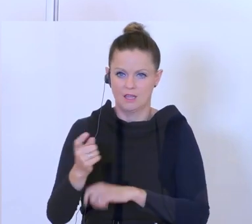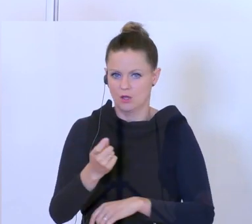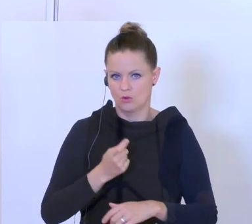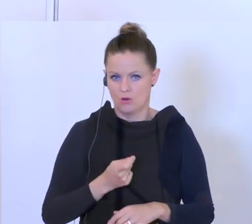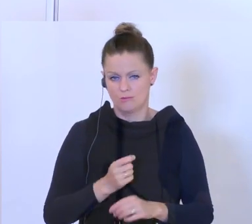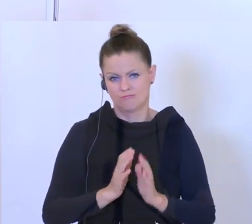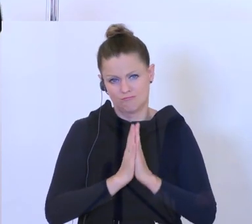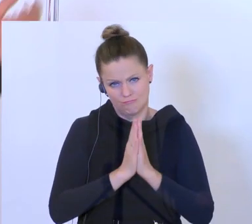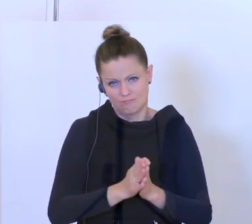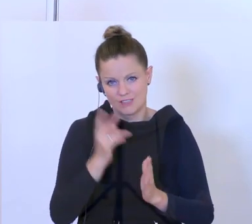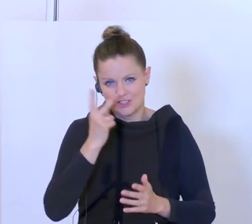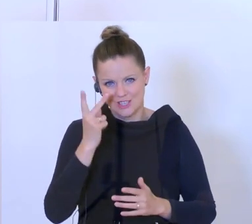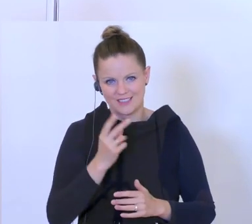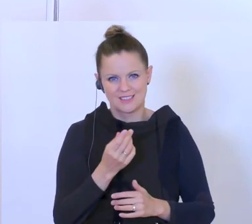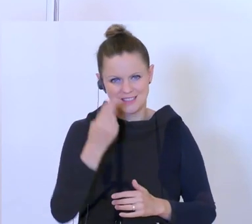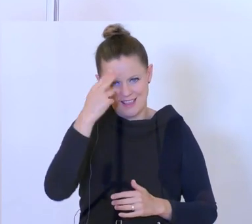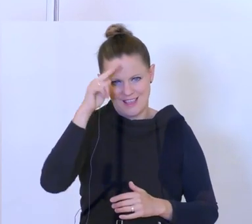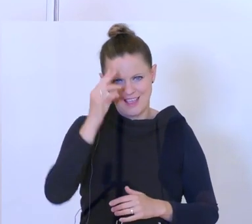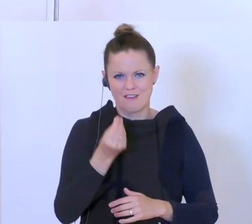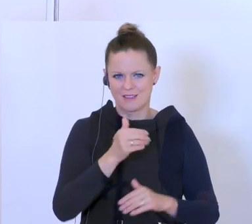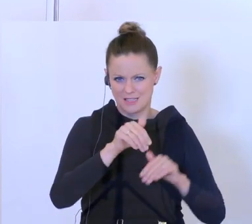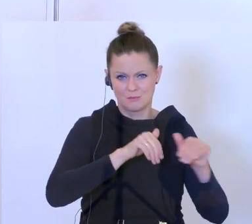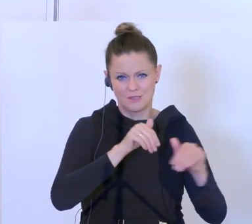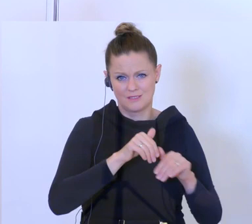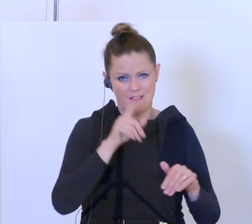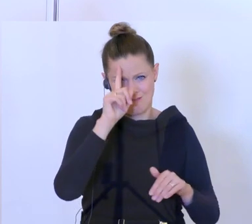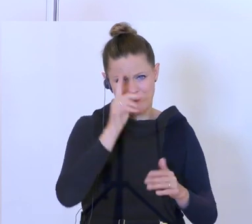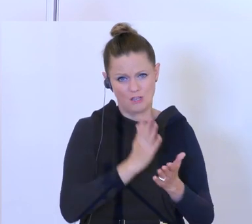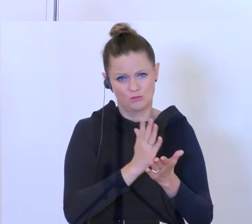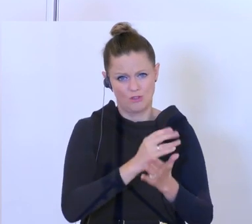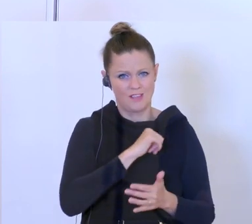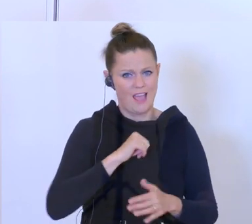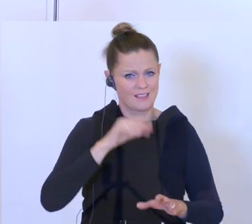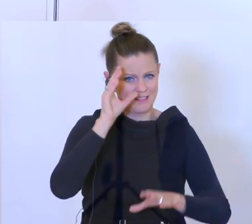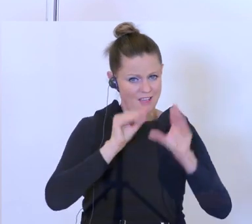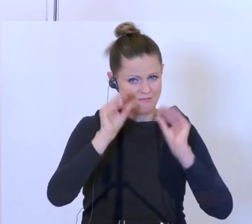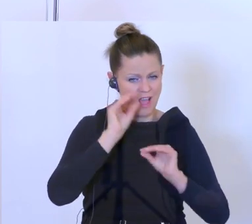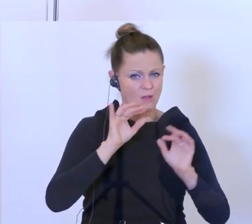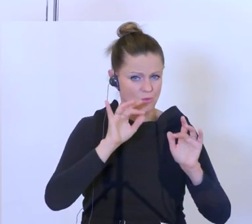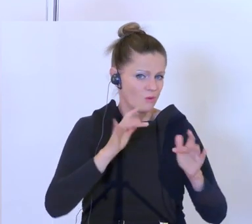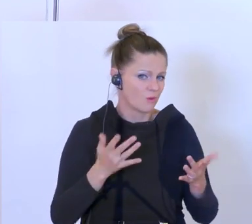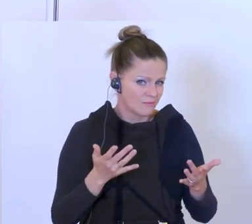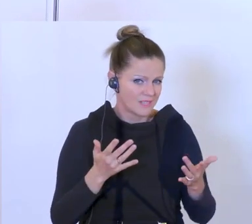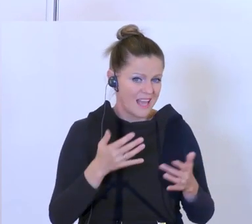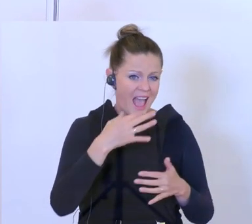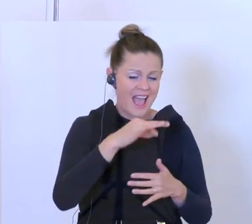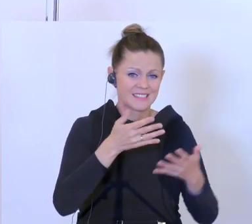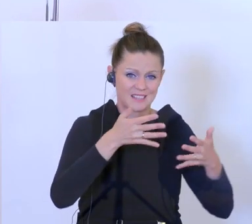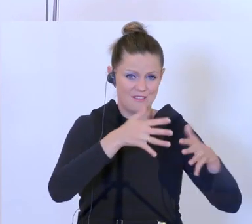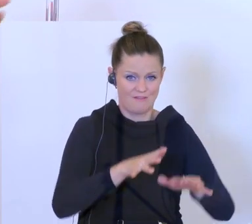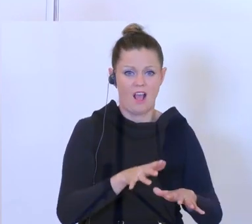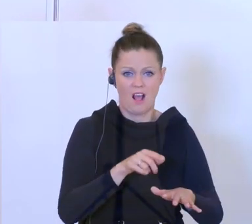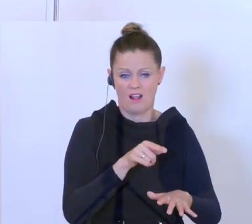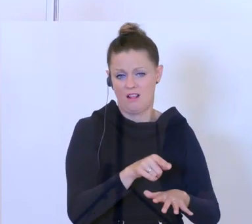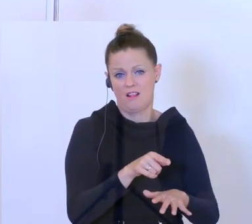ich dann manchmal doch um Verständnis, der Herr Finanzminister kennt das ja auch schon aus eigener Erfahrung, dass der Einzelfall oft